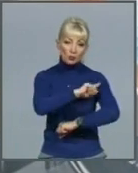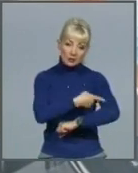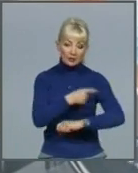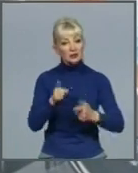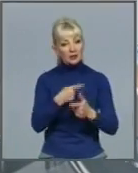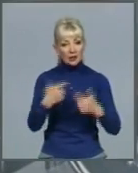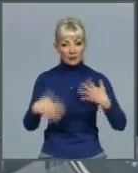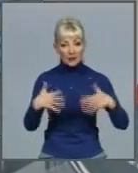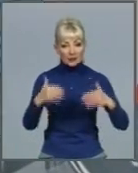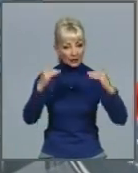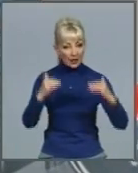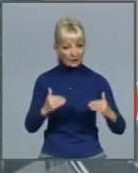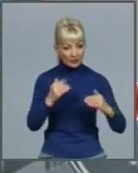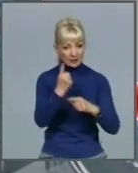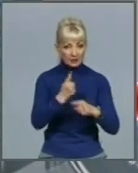обмеження.